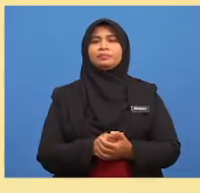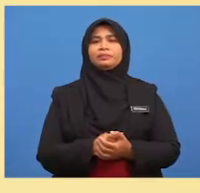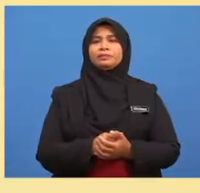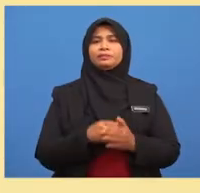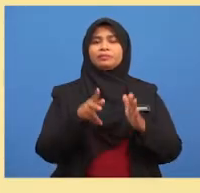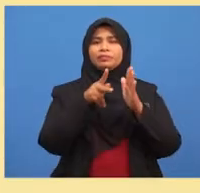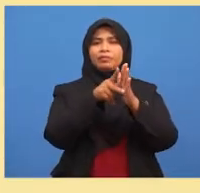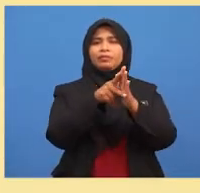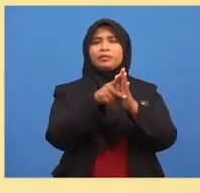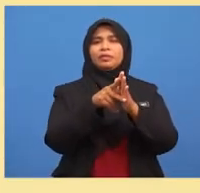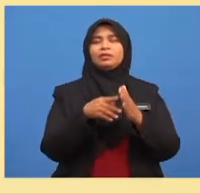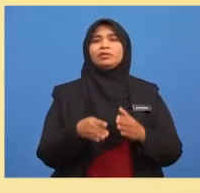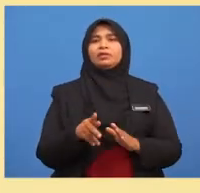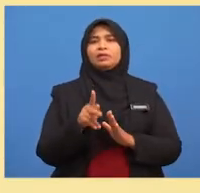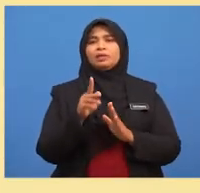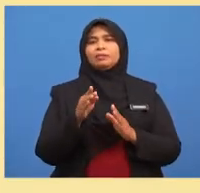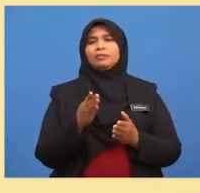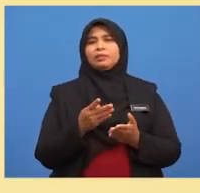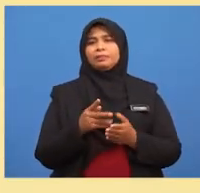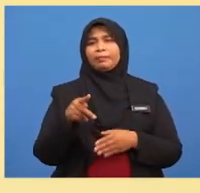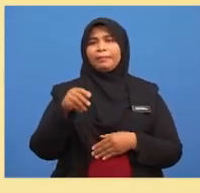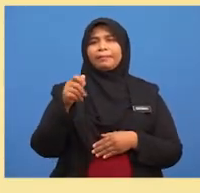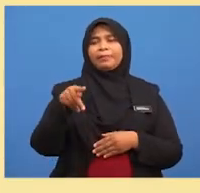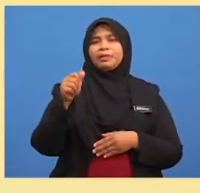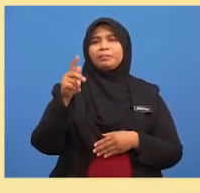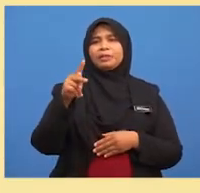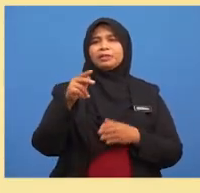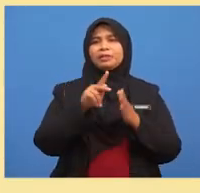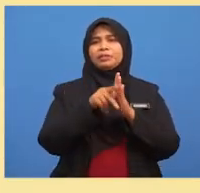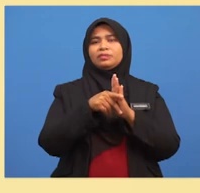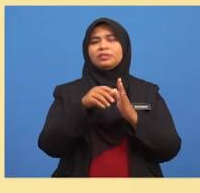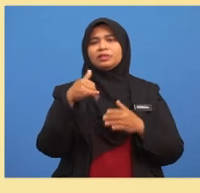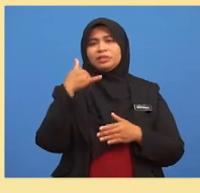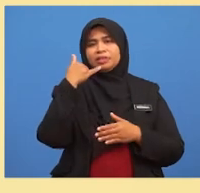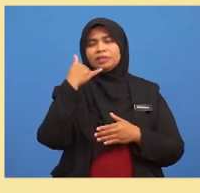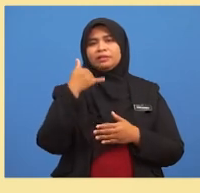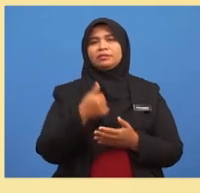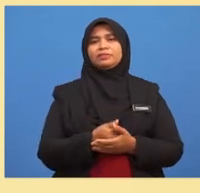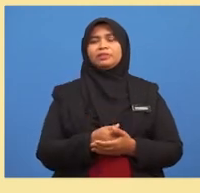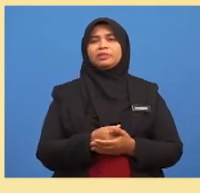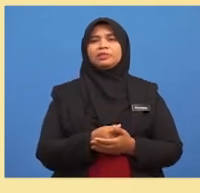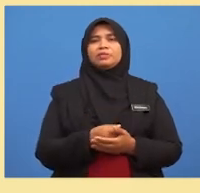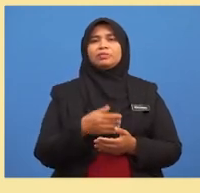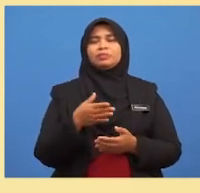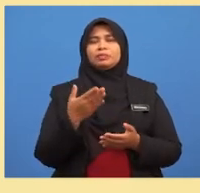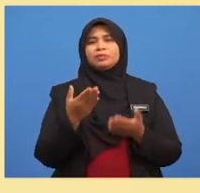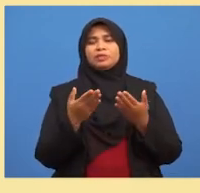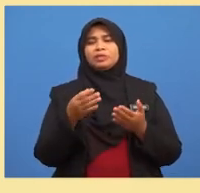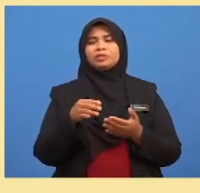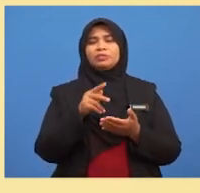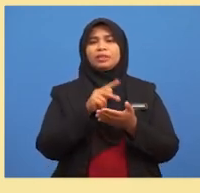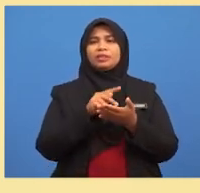Menunjukkan papan kekunci telefon bimbit Bayangkan kamu menekan 1 butang